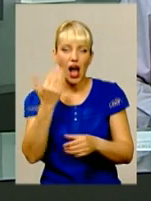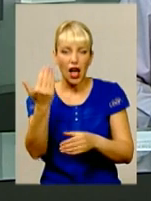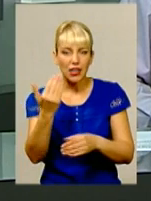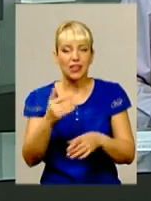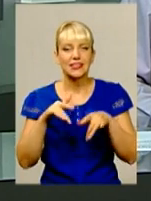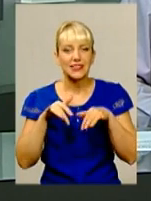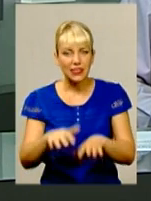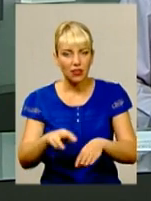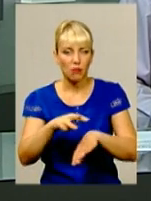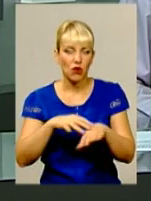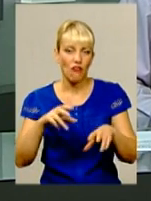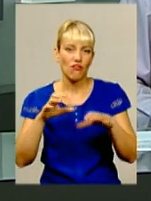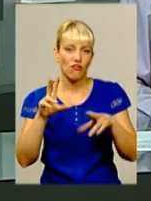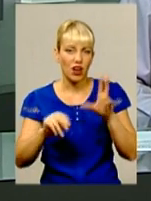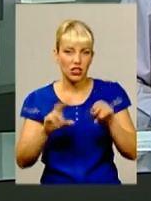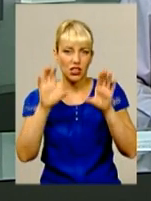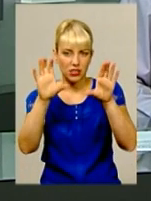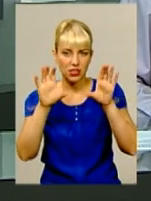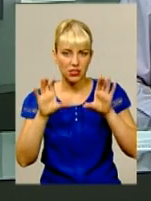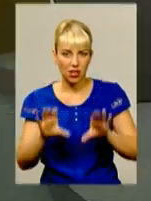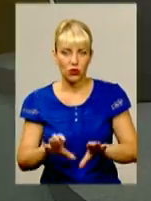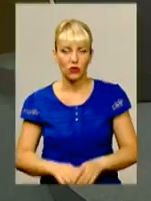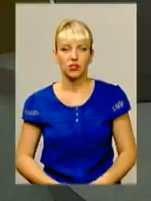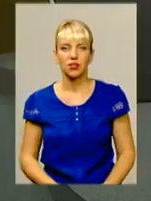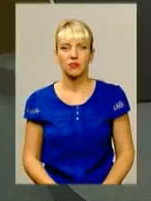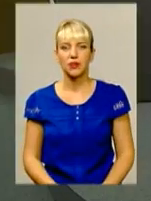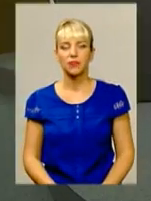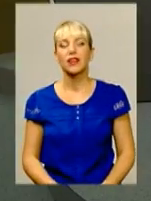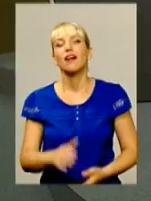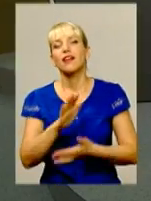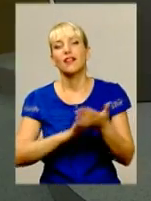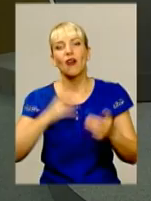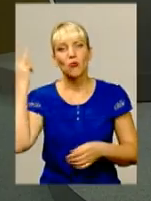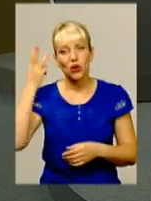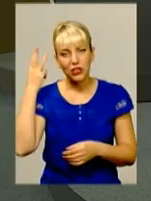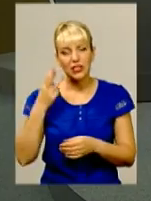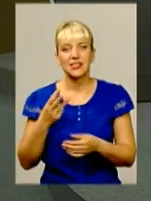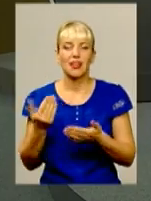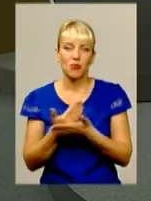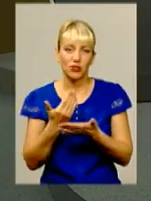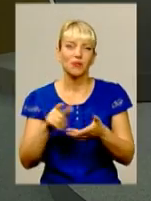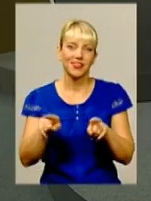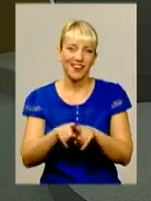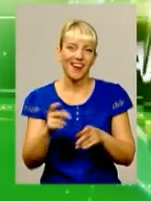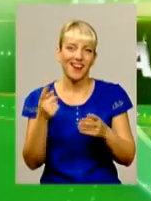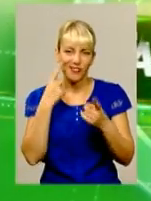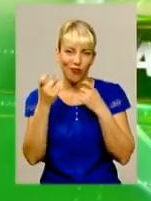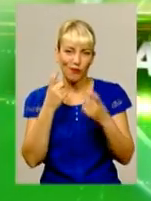Відносно затриманих відкрито кримінальне провадження. Далі у Подільській панорамі така інформація.